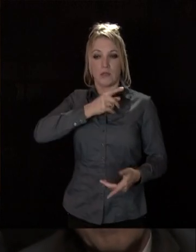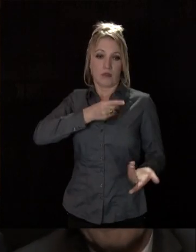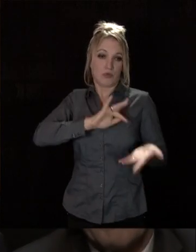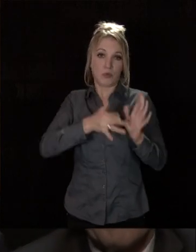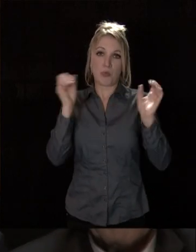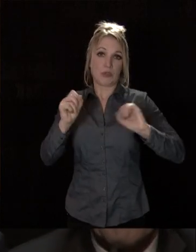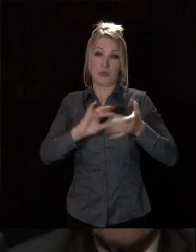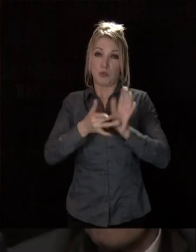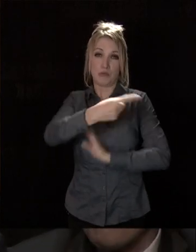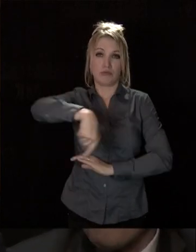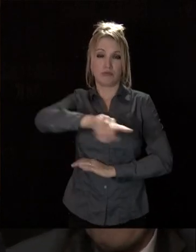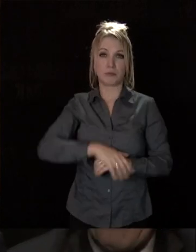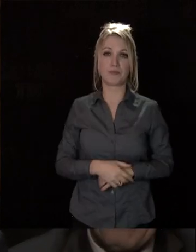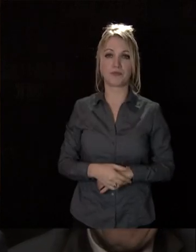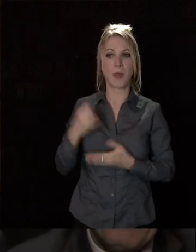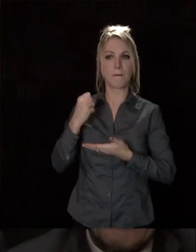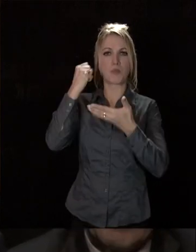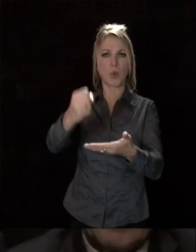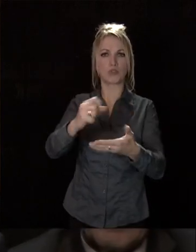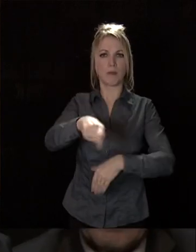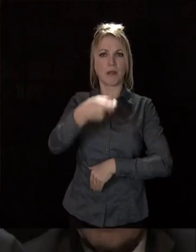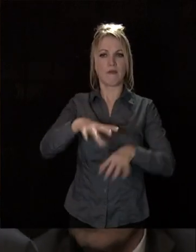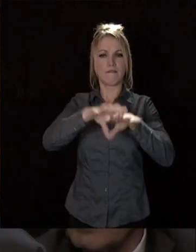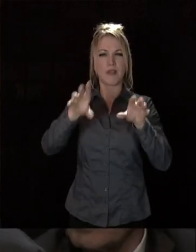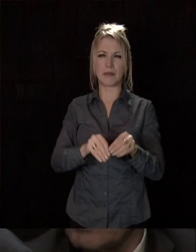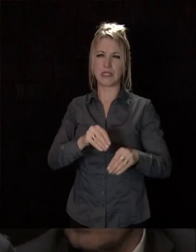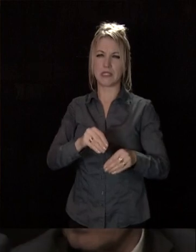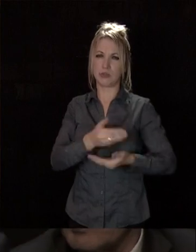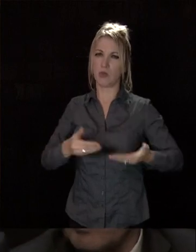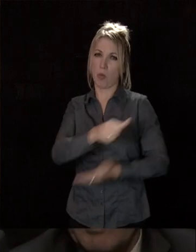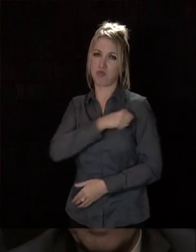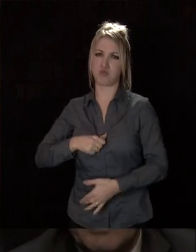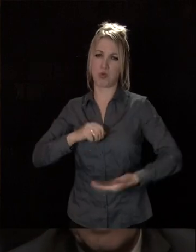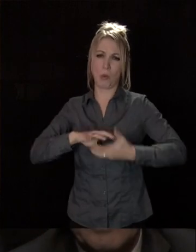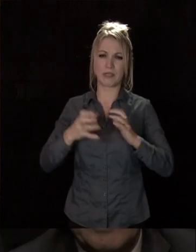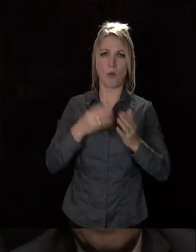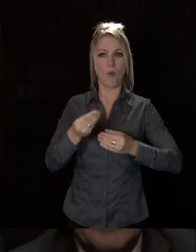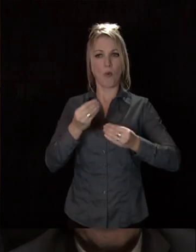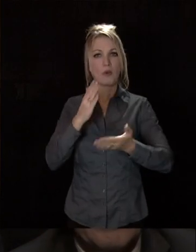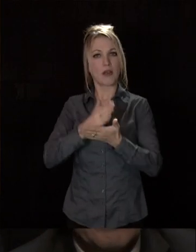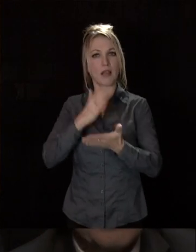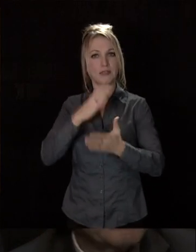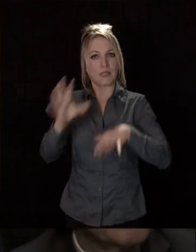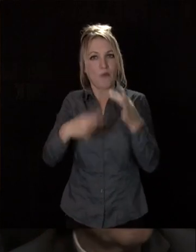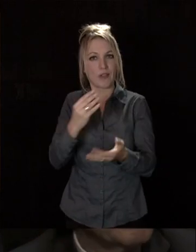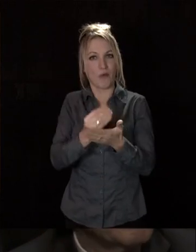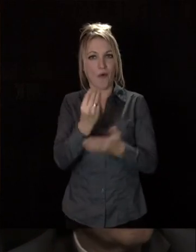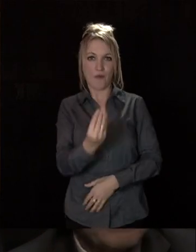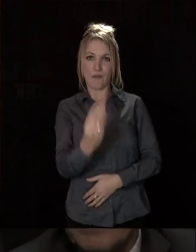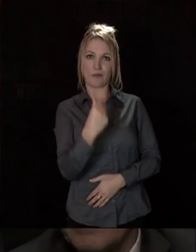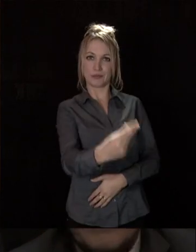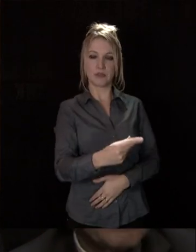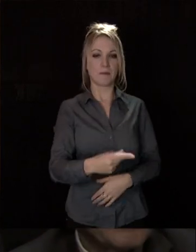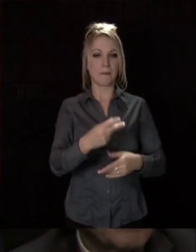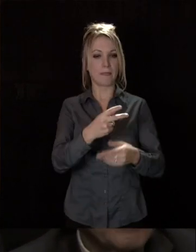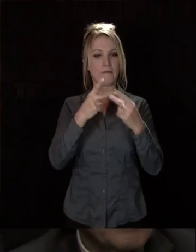partout. L'octroi de bourse a lieu pour les familles les plus en difficulté, pour les classes découvertes de leurs enfants. La municipalité a